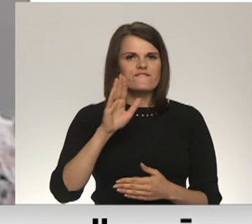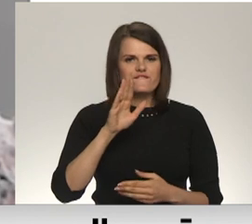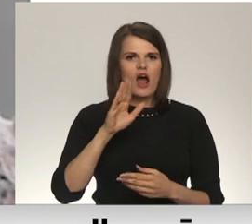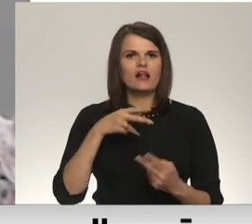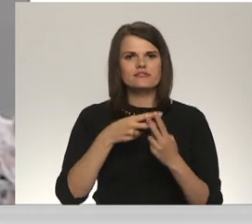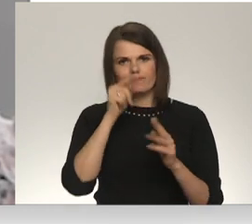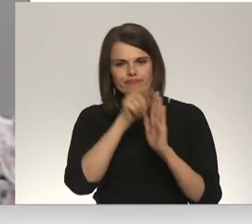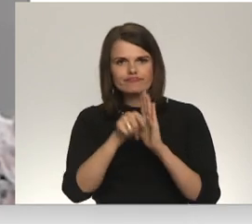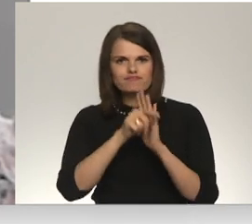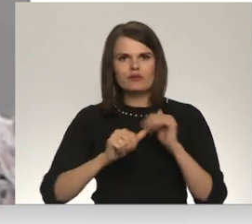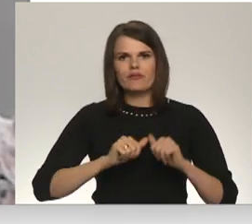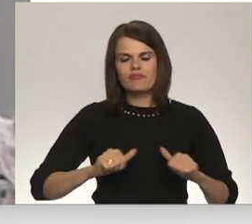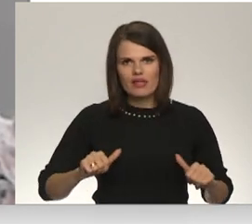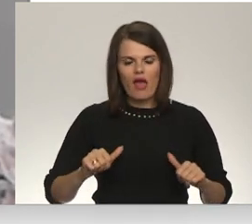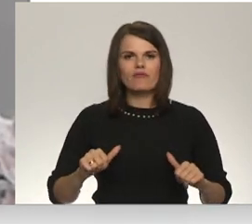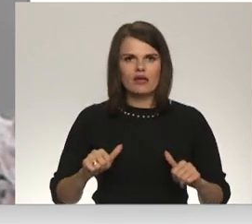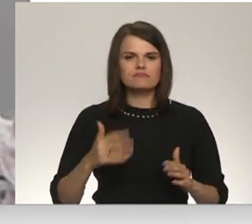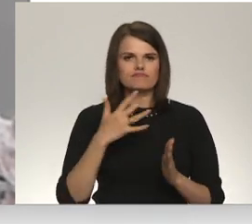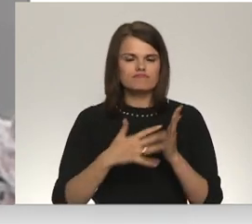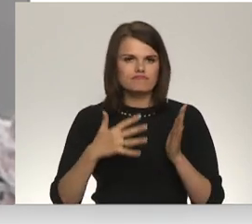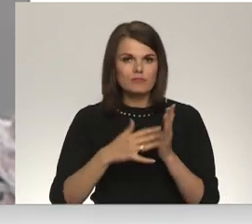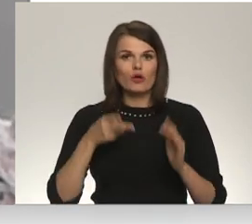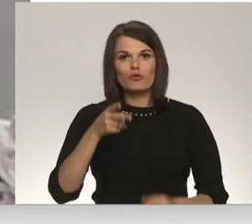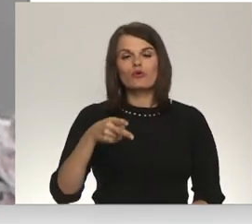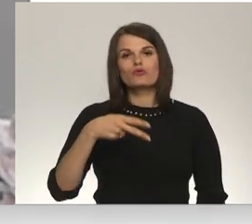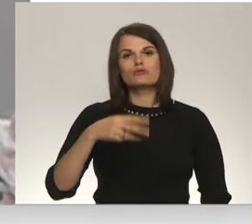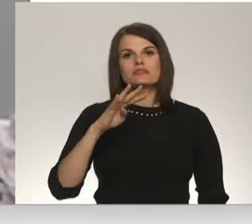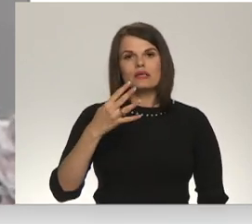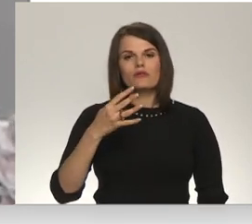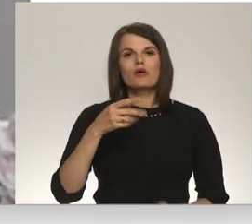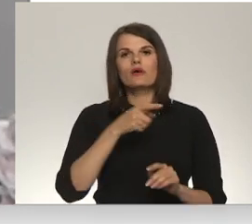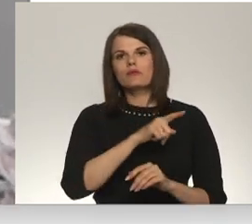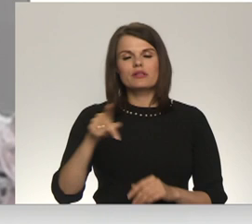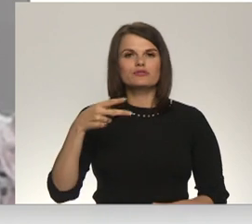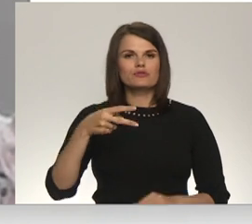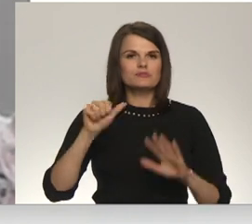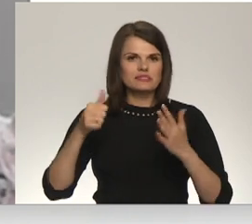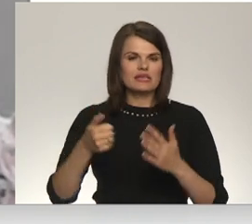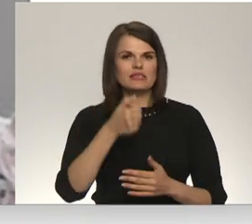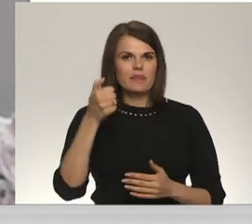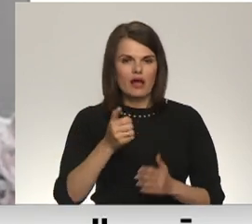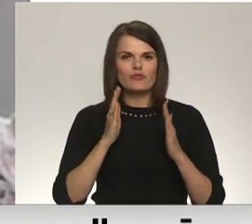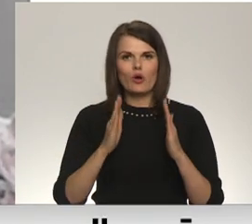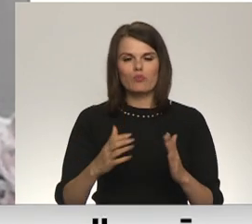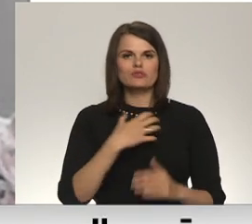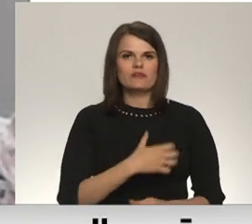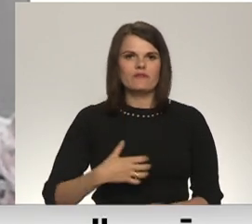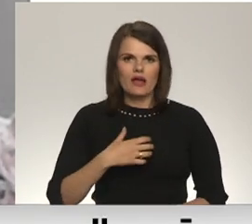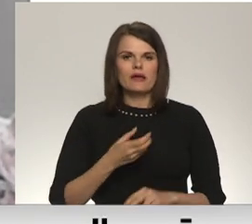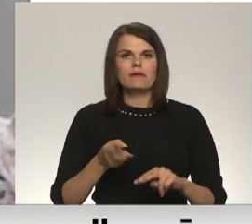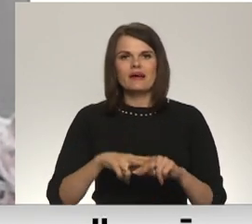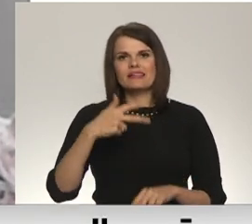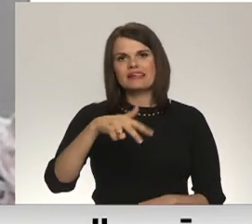ir aprieķinājis, ka no 2024. gadu līdz 2028. gadam būs nepieciešamas 38